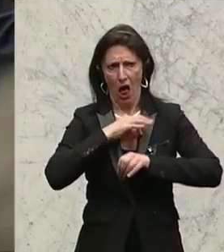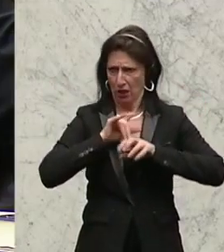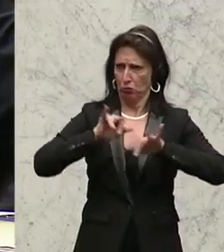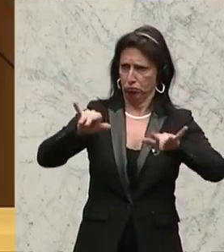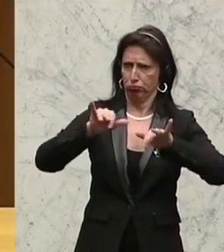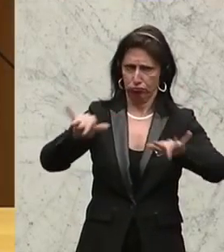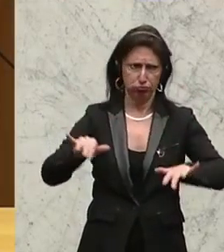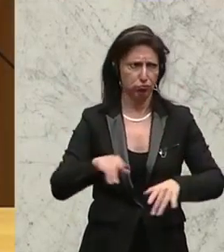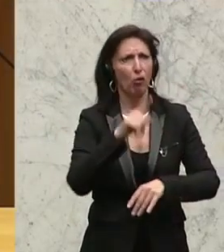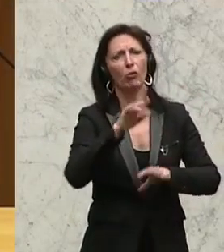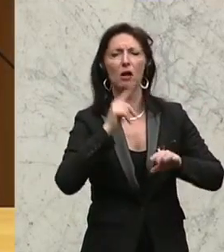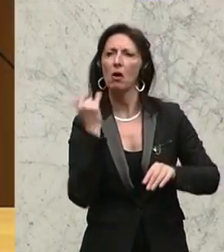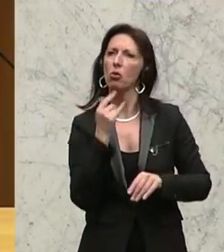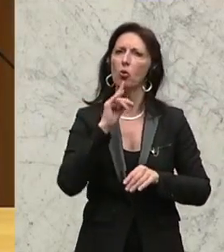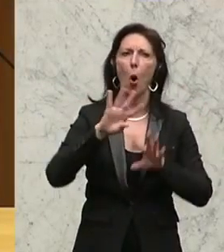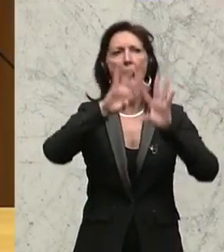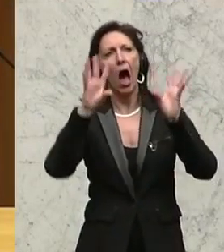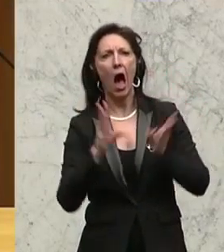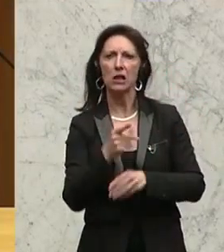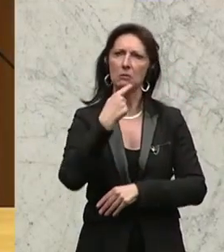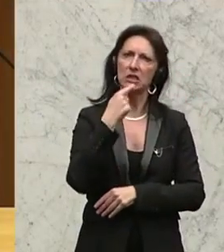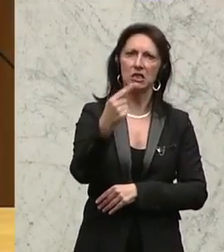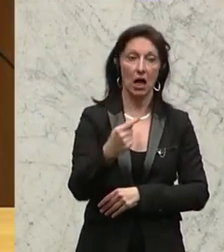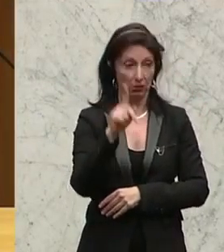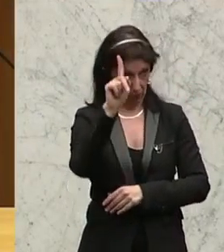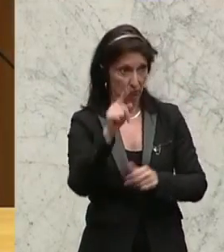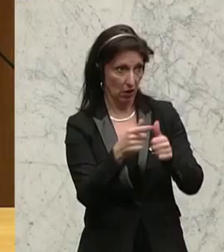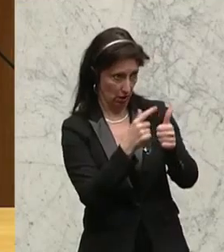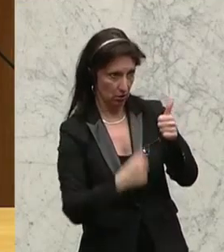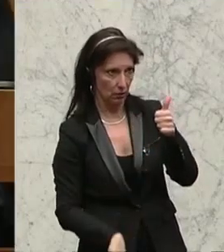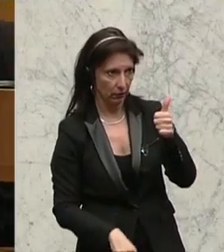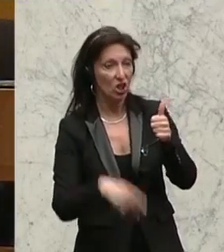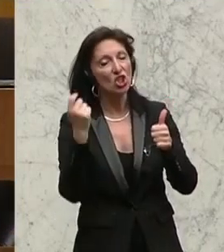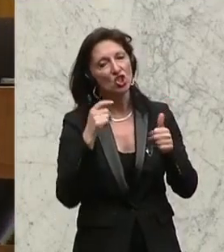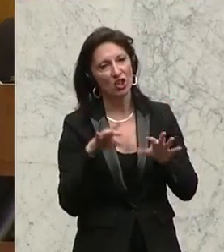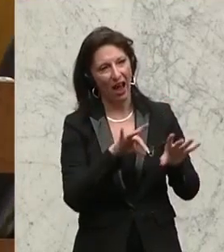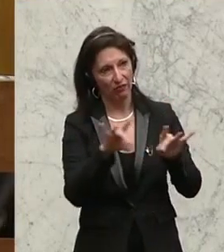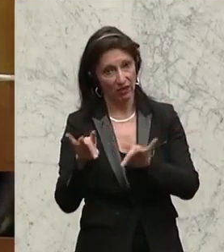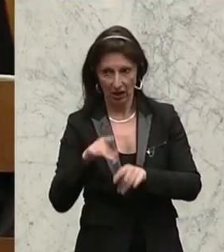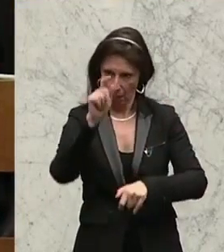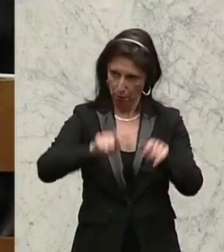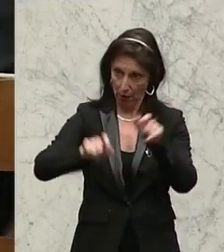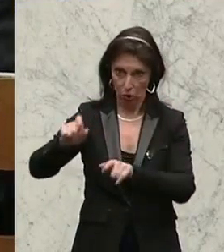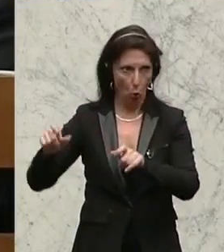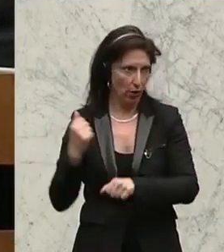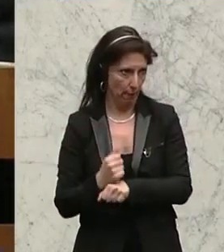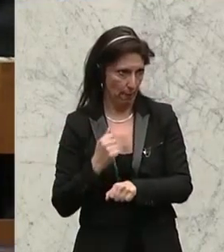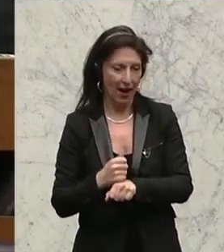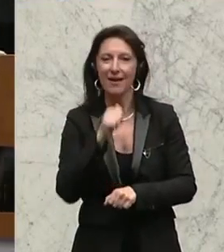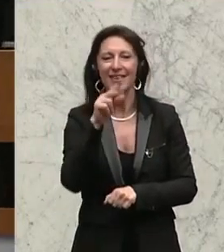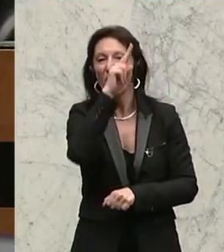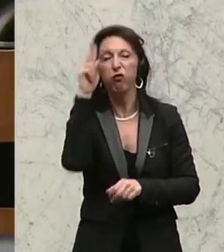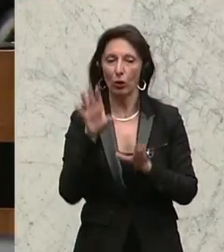pauschale Aussagen getroffen werden. Und dazu gebe ich Ihnen ein paar Fakten. Erstens, Straftaten werden von Individuen begangen und nicht von